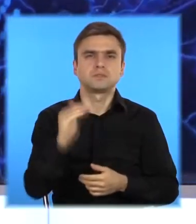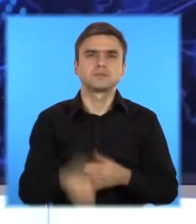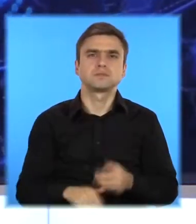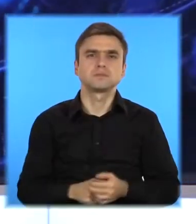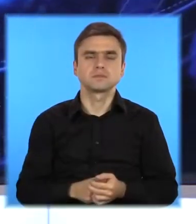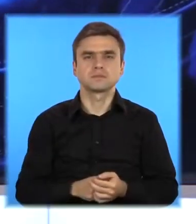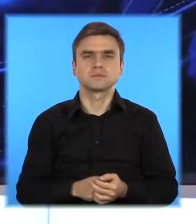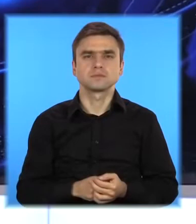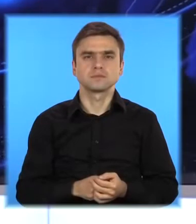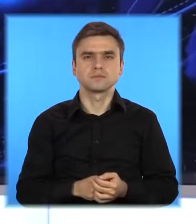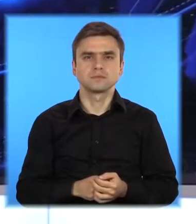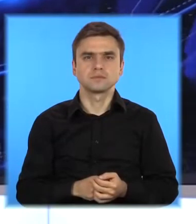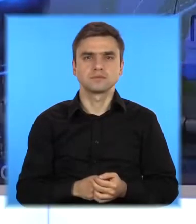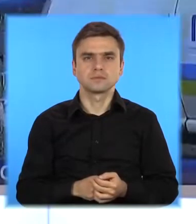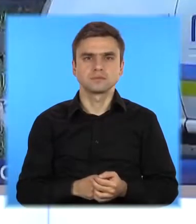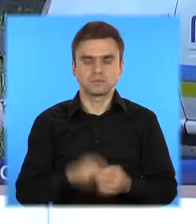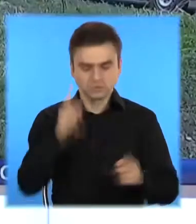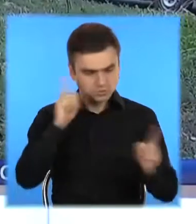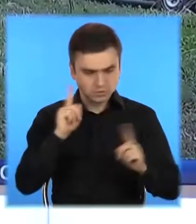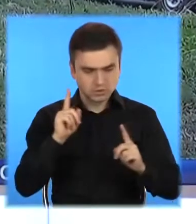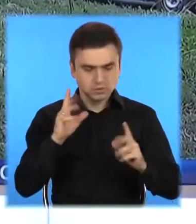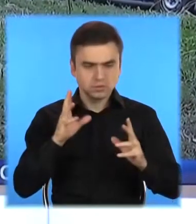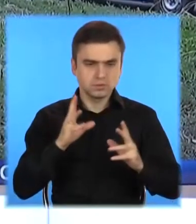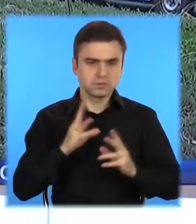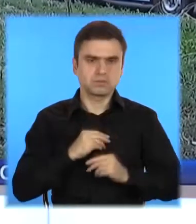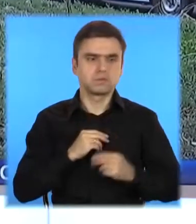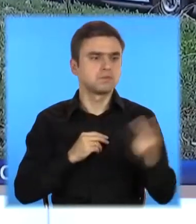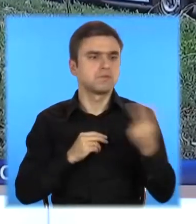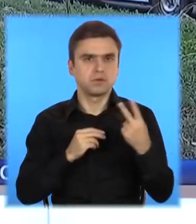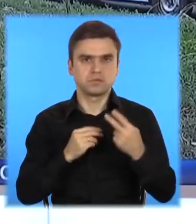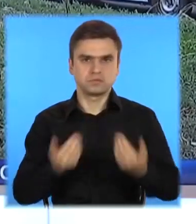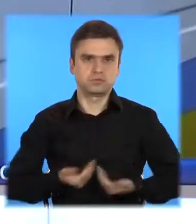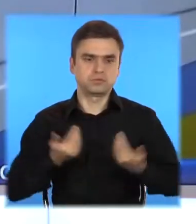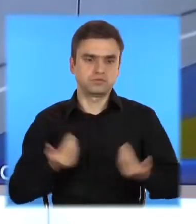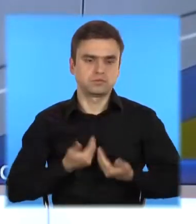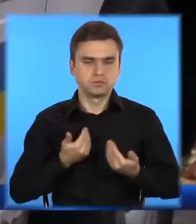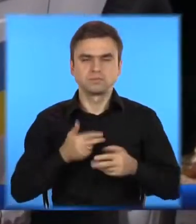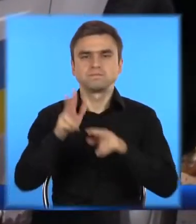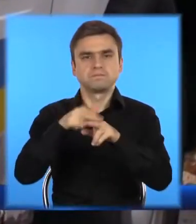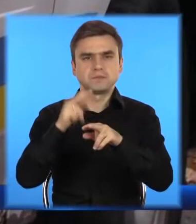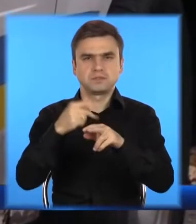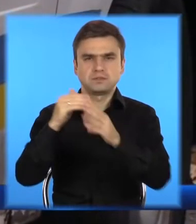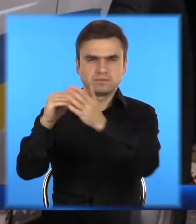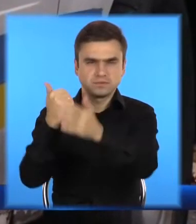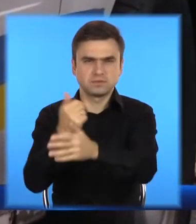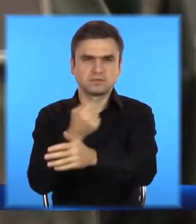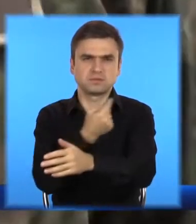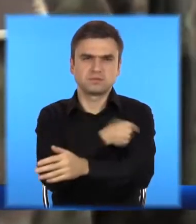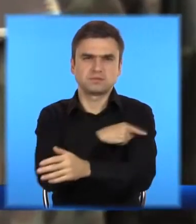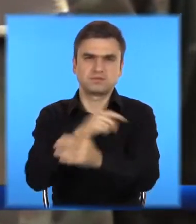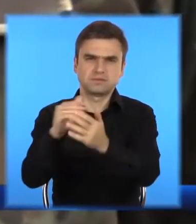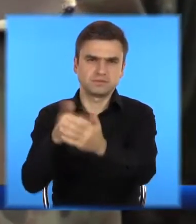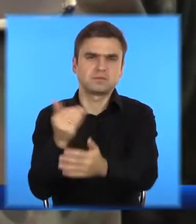Отямившись, фермер зрадів, що залишився живим із дружиною та одразу викликав поліцію і швидку. Правоохоронці займаються